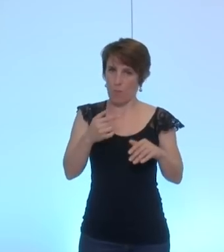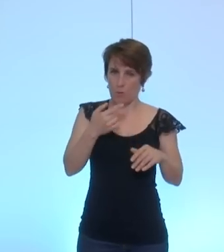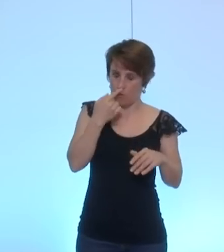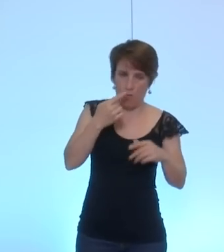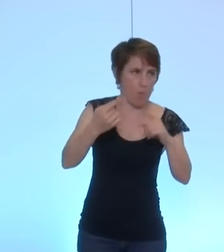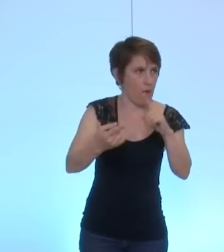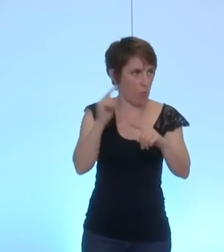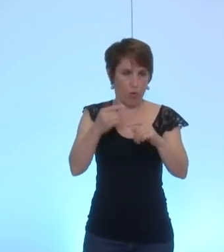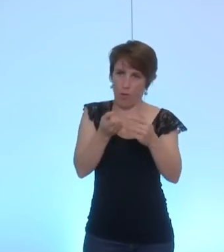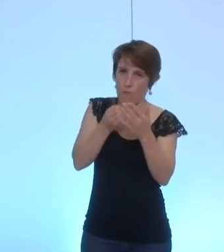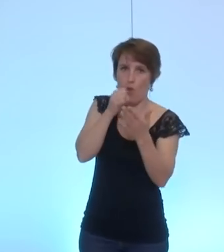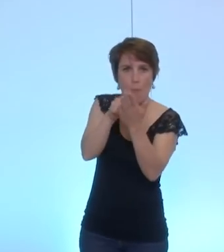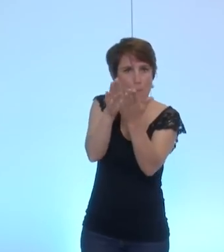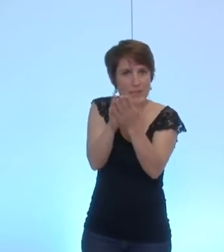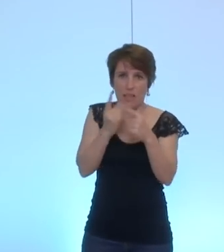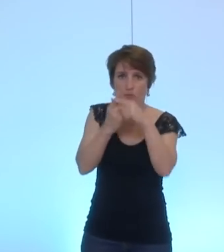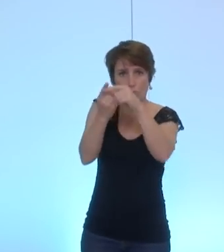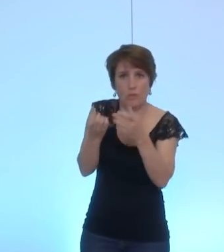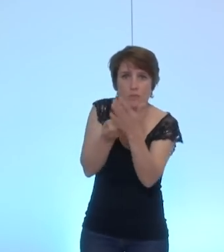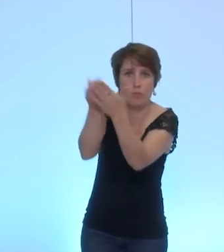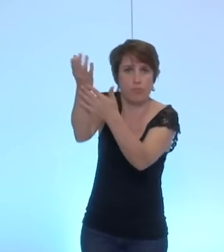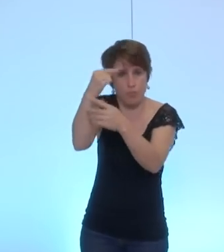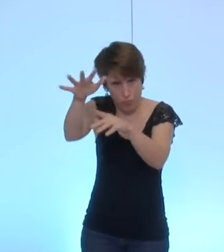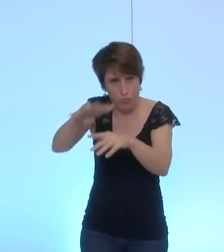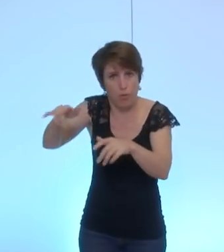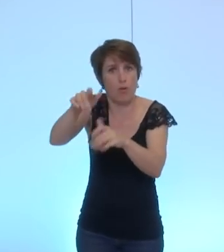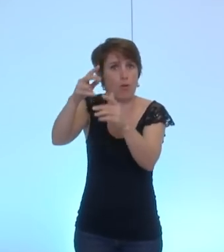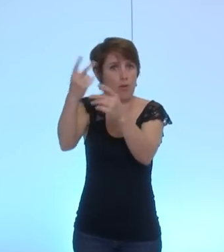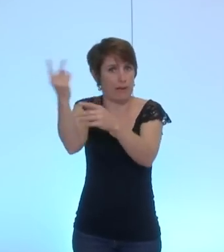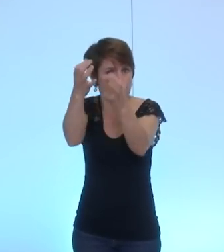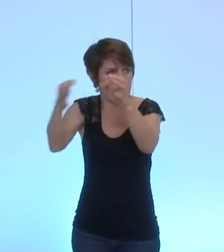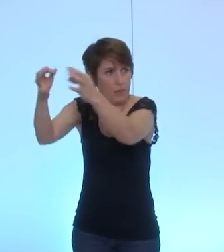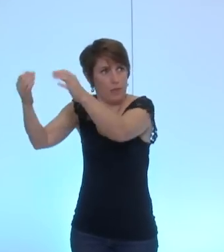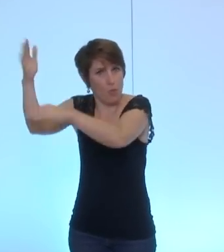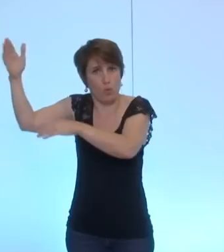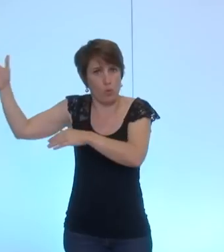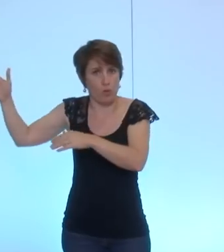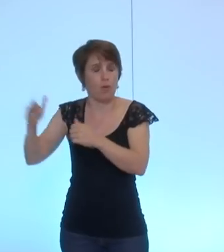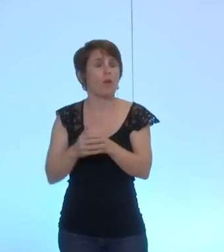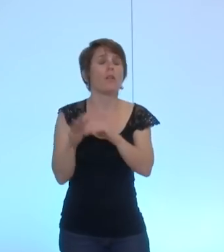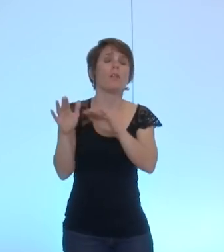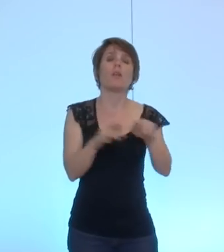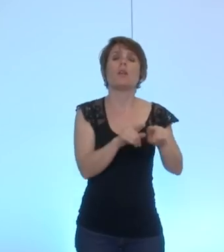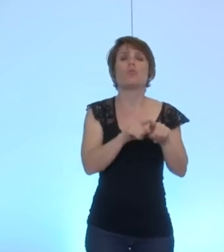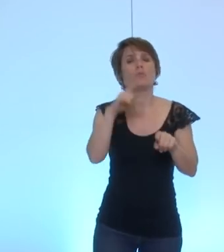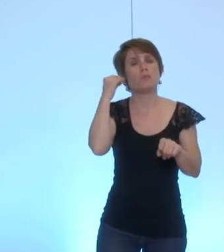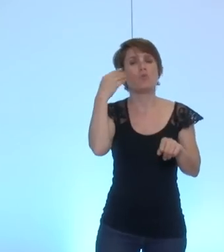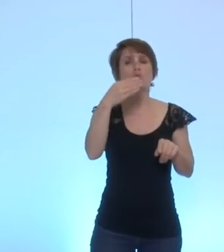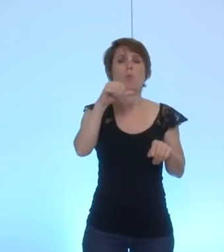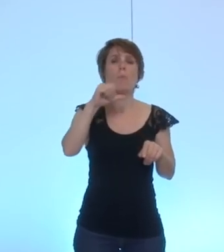de ces populations et de ces territoires enfin parce que je pense que ça n'est pas le fond de la pensée de Bernard Macret que je connais bien